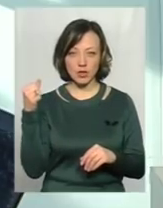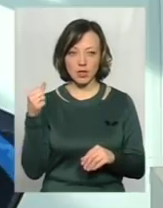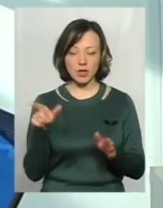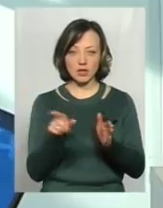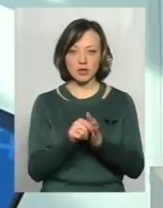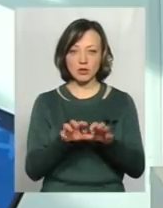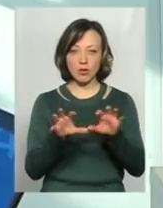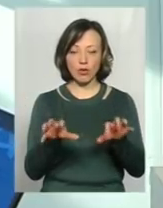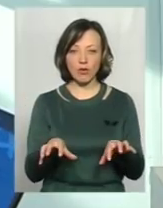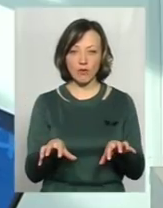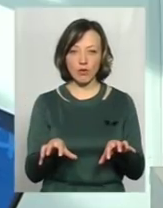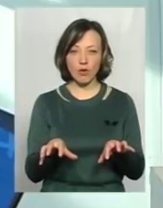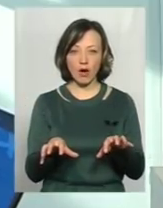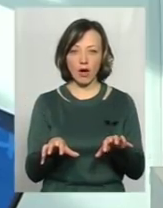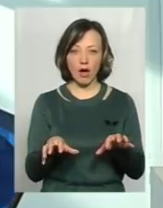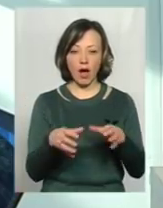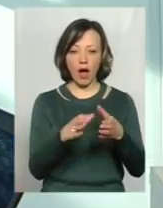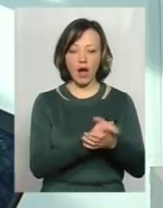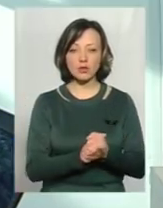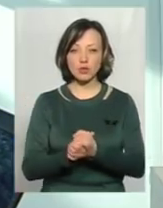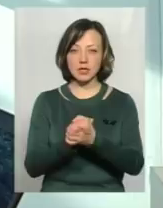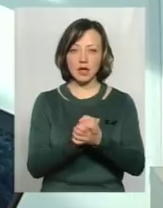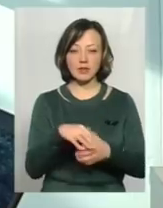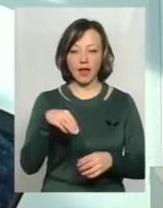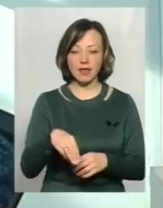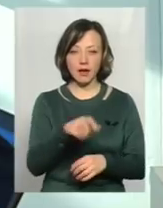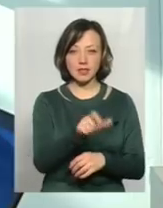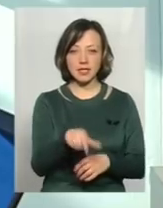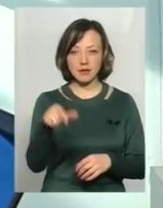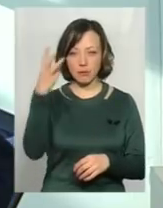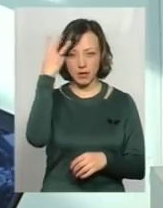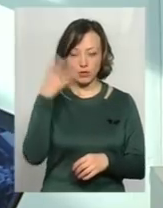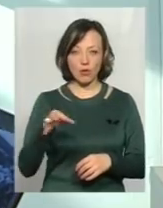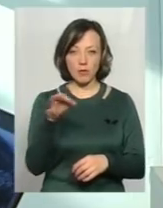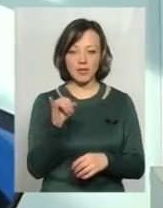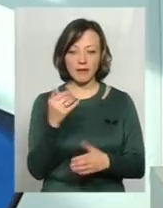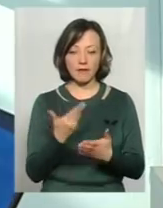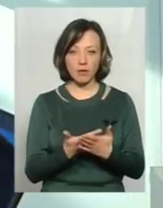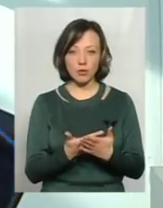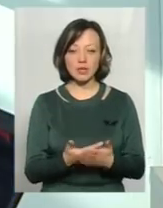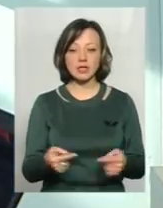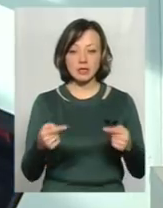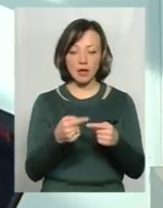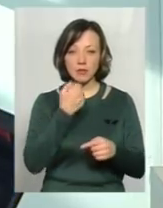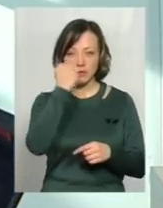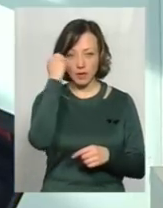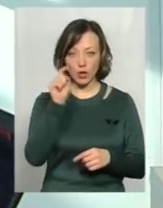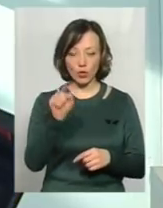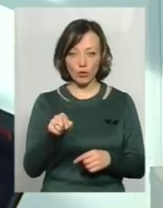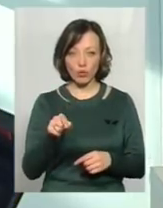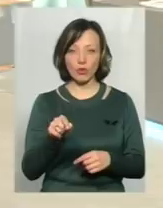головою асоціації таксіста в Мельницькій області. І от саме завдяки йому